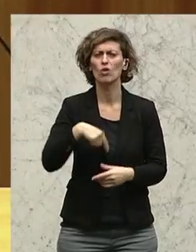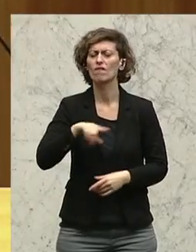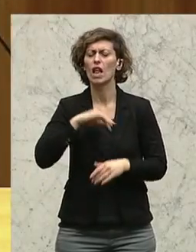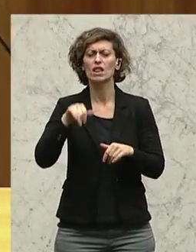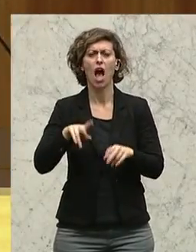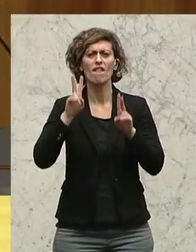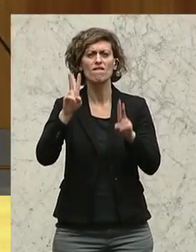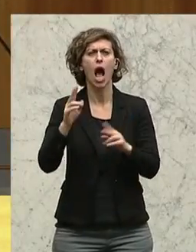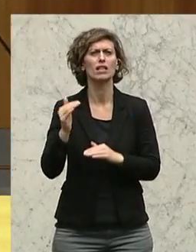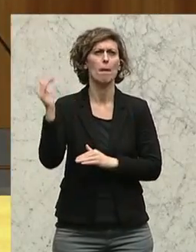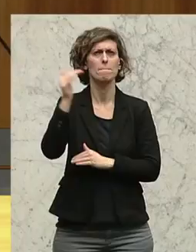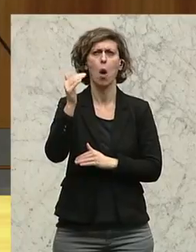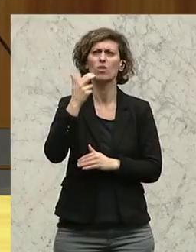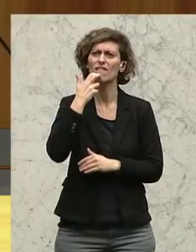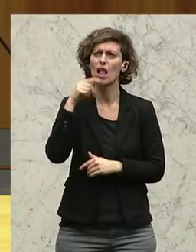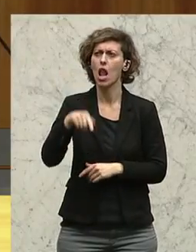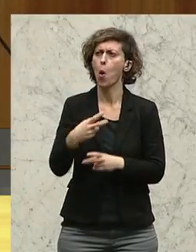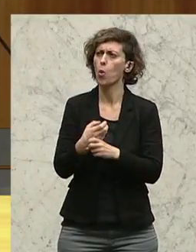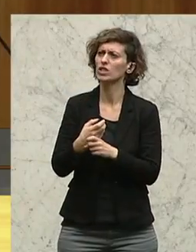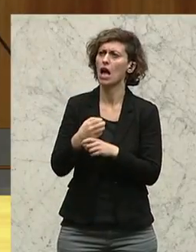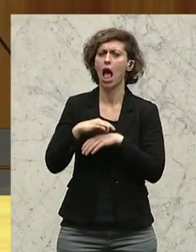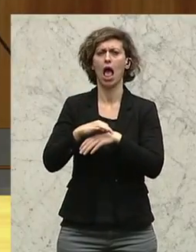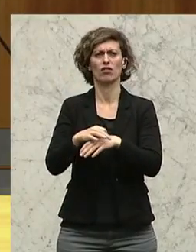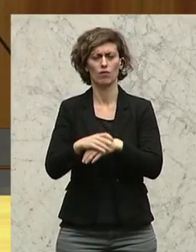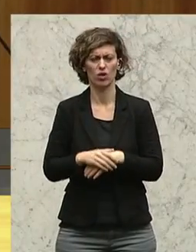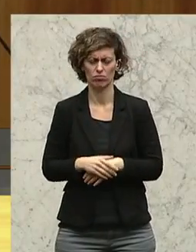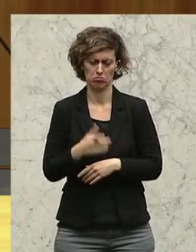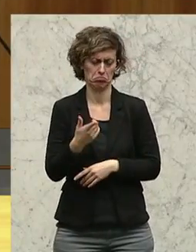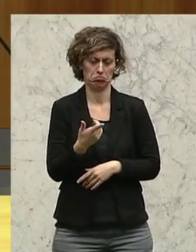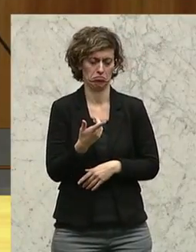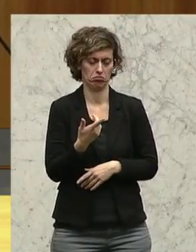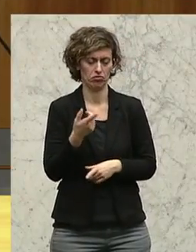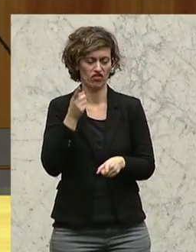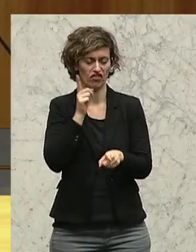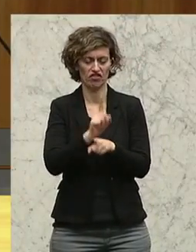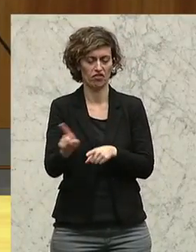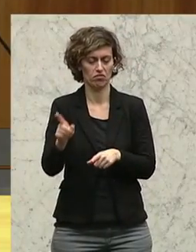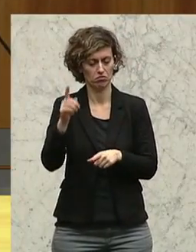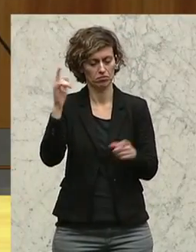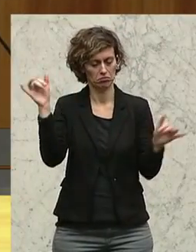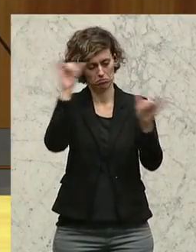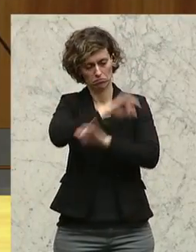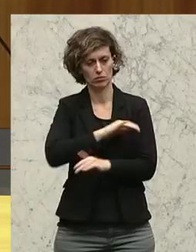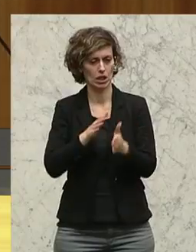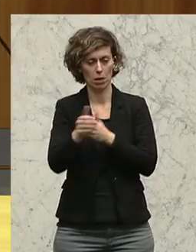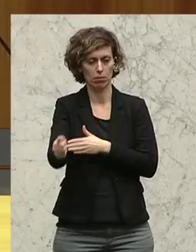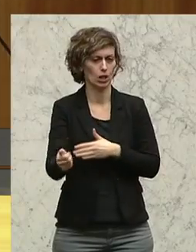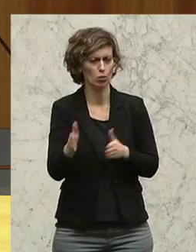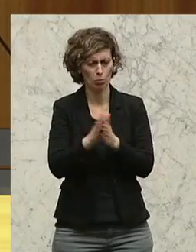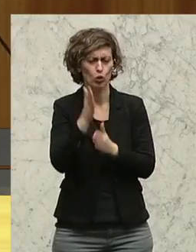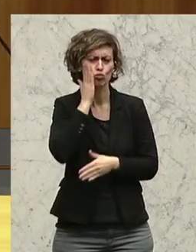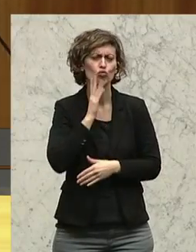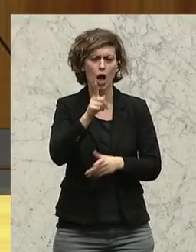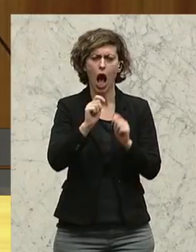Wahrheitsbehörde in Österreich einführen wollen. Also das ist eine gänzliche Fehlinterpretation unseres Antrags. Bitte lesen Sie nochmal